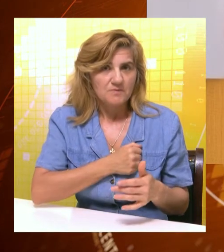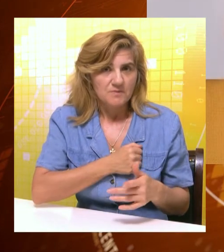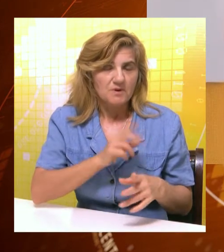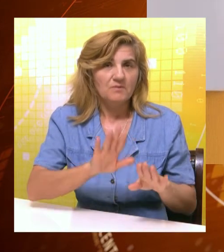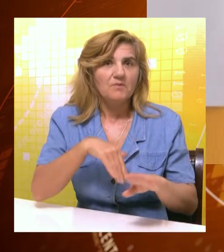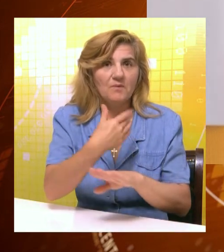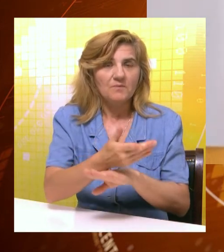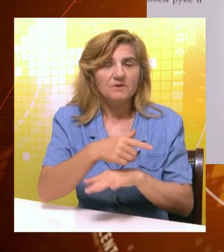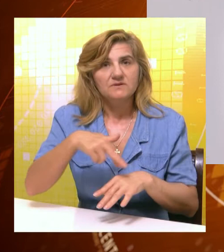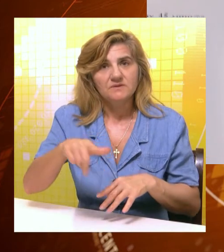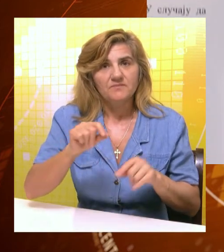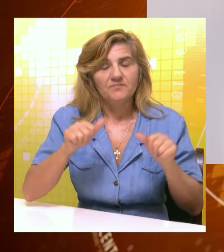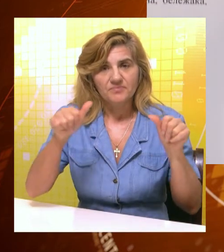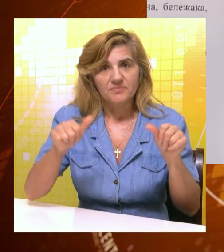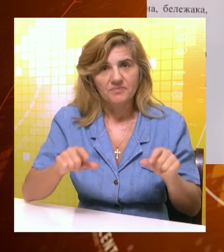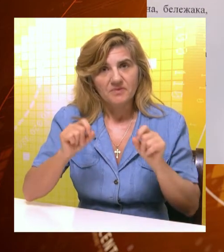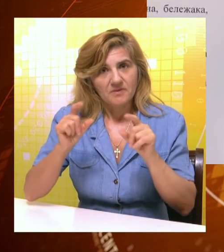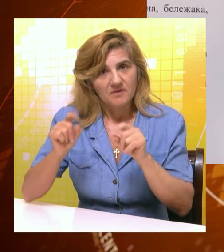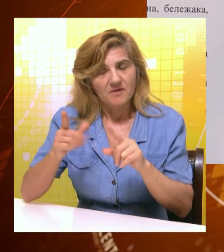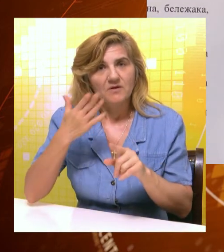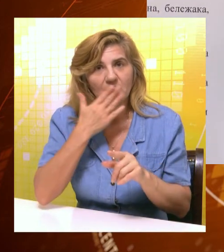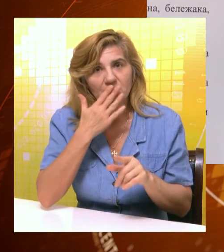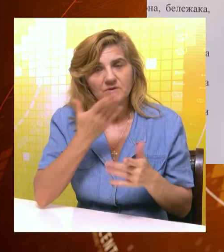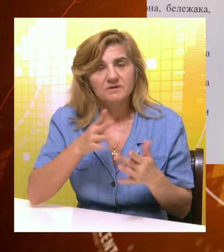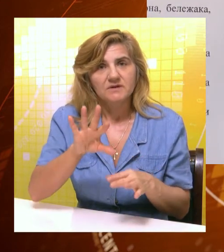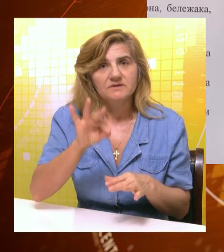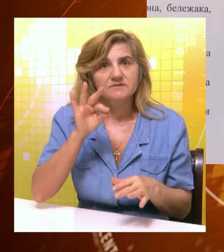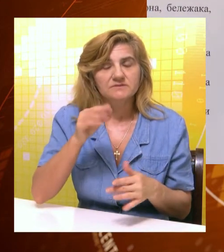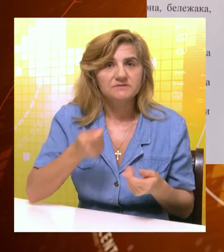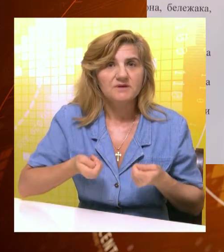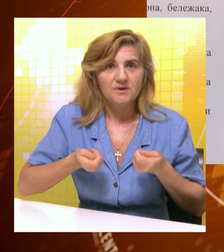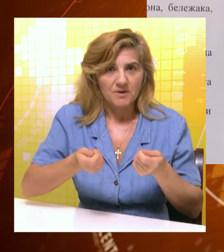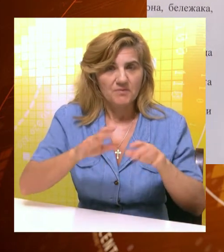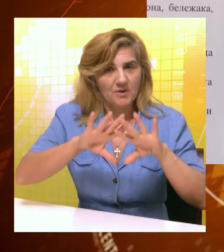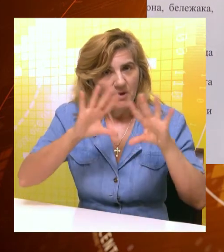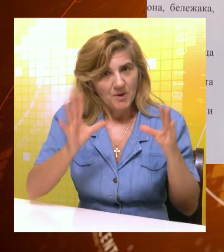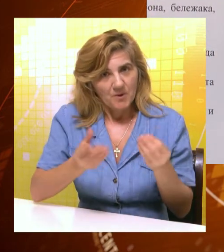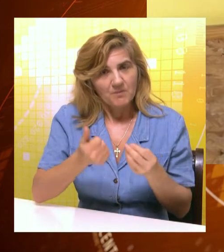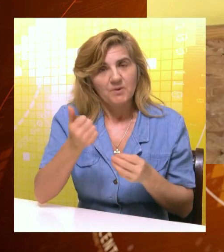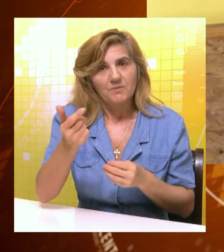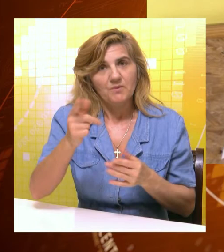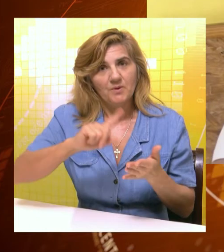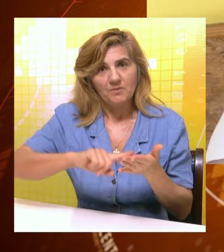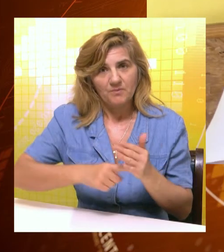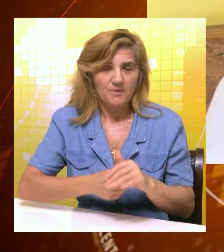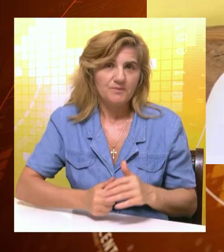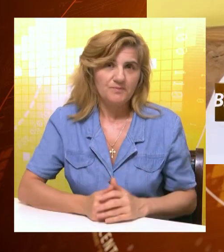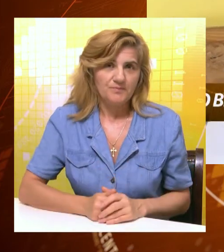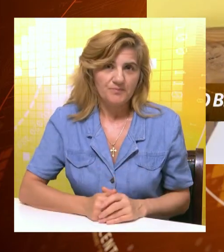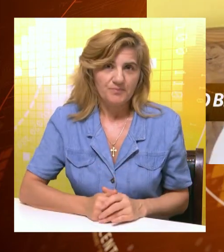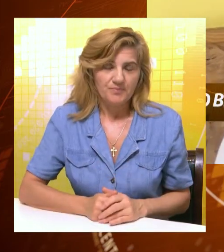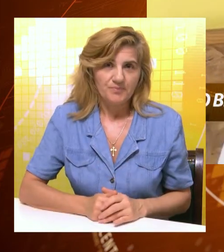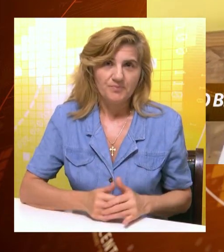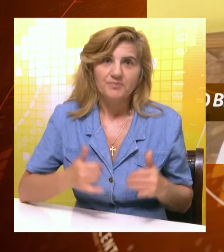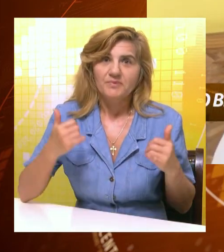sledi popunjavanje i predaje liste želja. Reda sad učenika na listama bit će utvrđene na osnovu ukupnog broja bodova. Danas je treći dan, danas